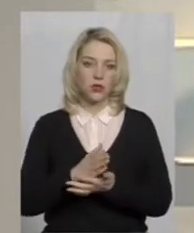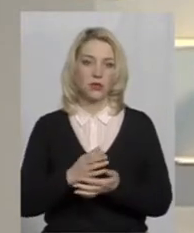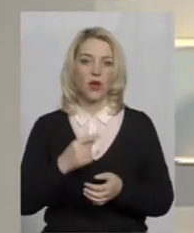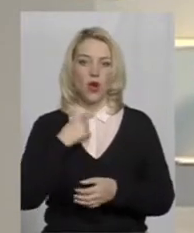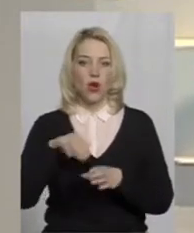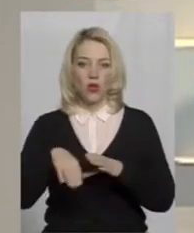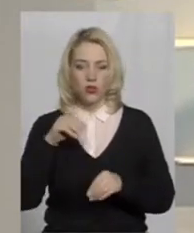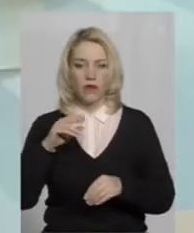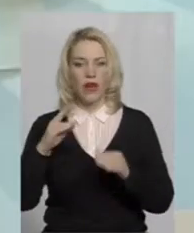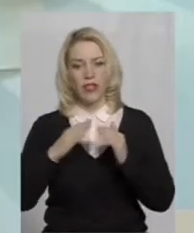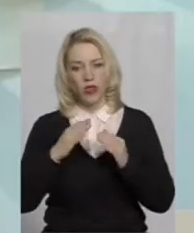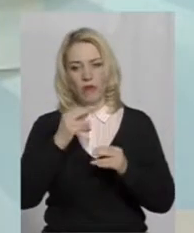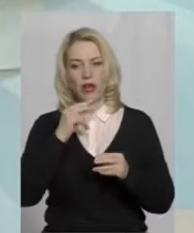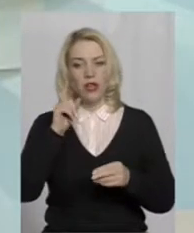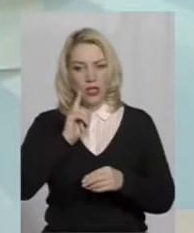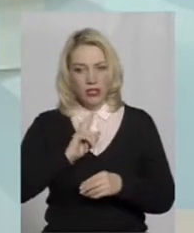Звичайно.